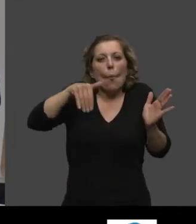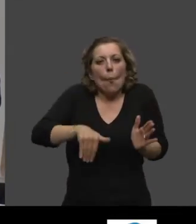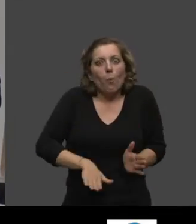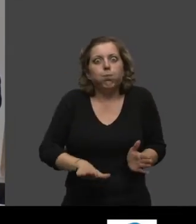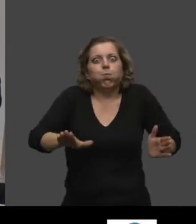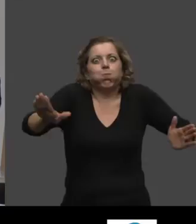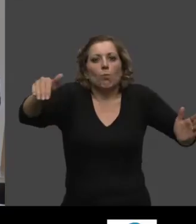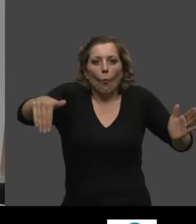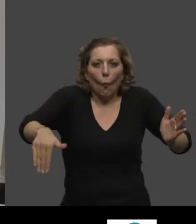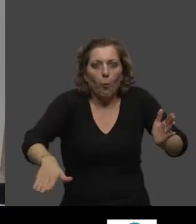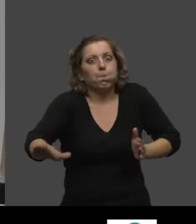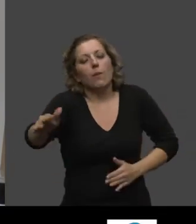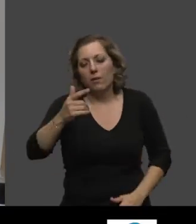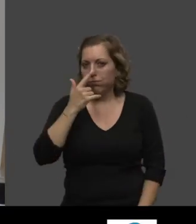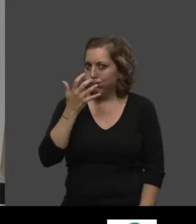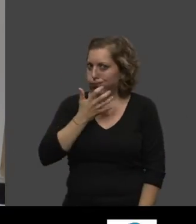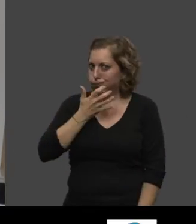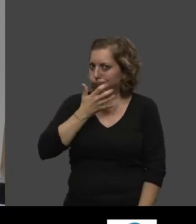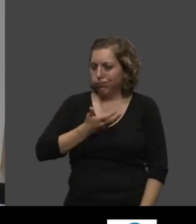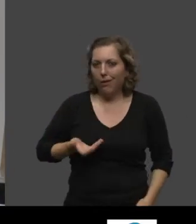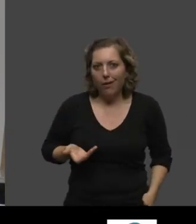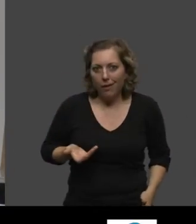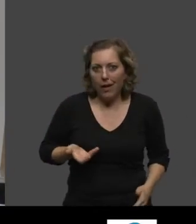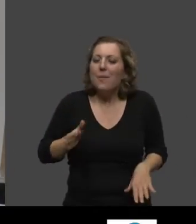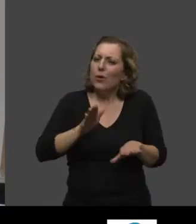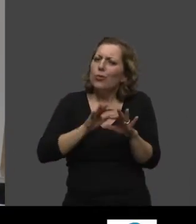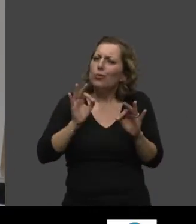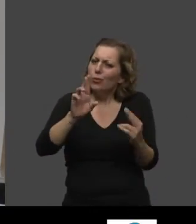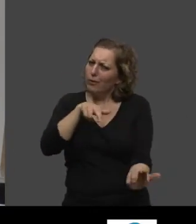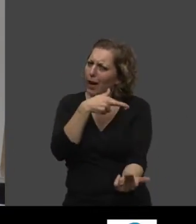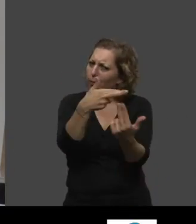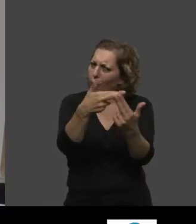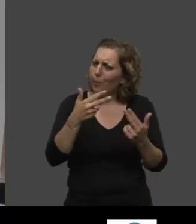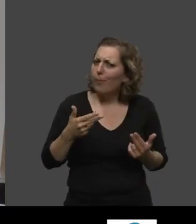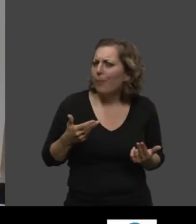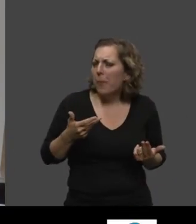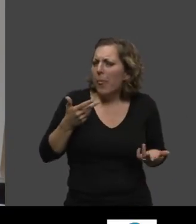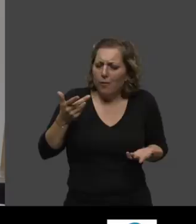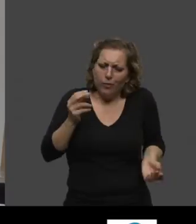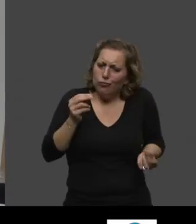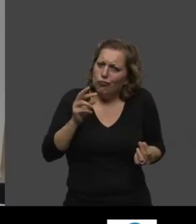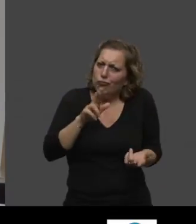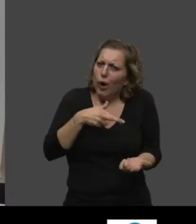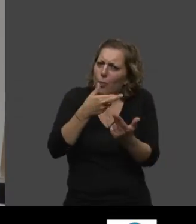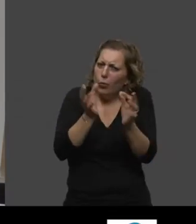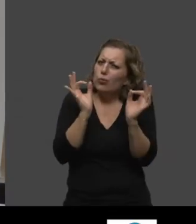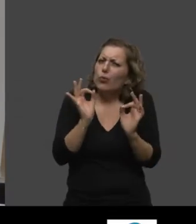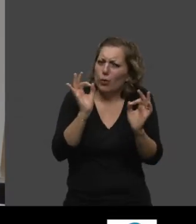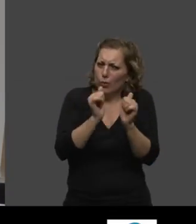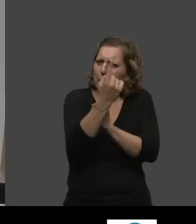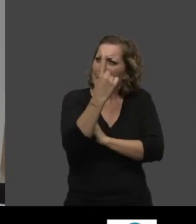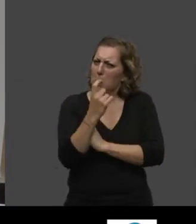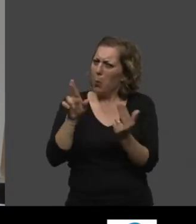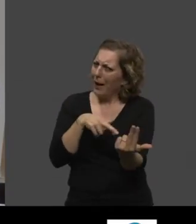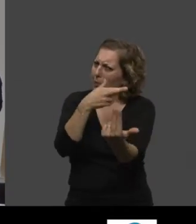une catastrophe. Mais je crois, pour répondre plus fortement à votre